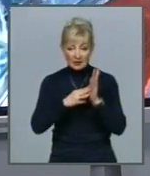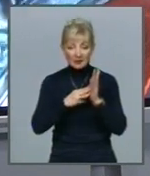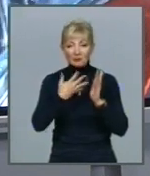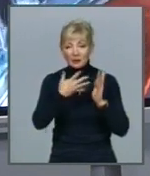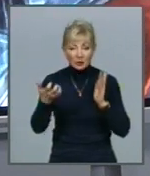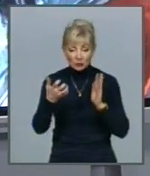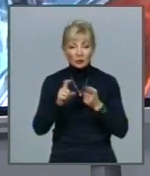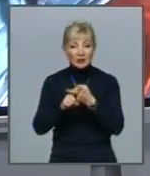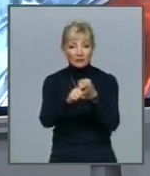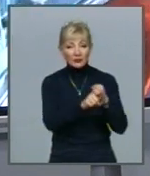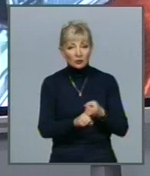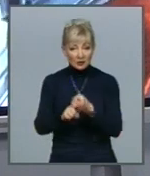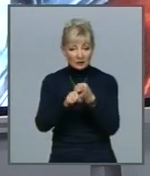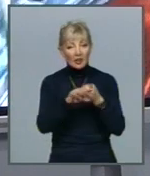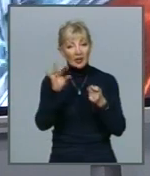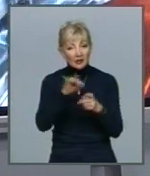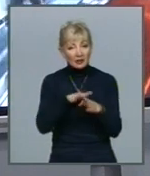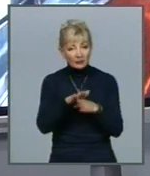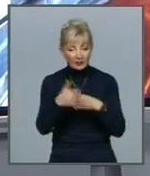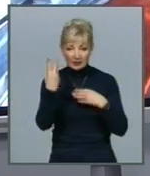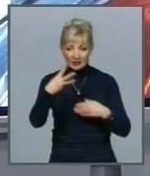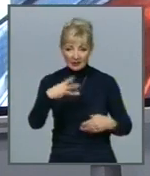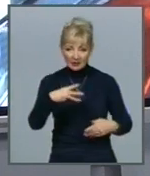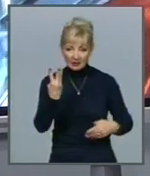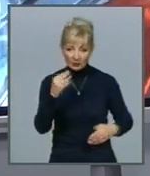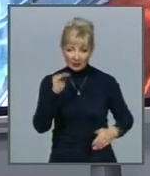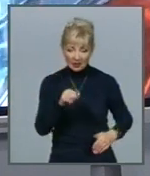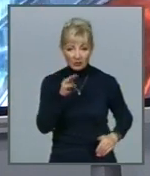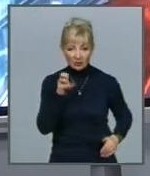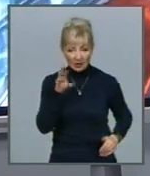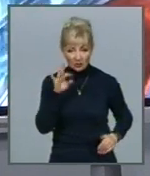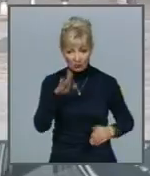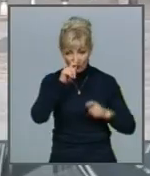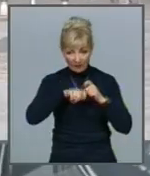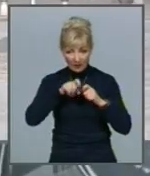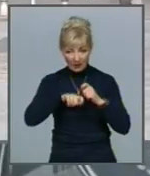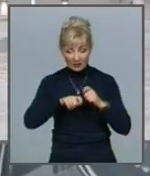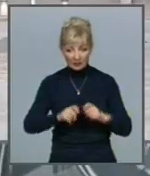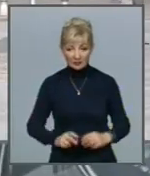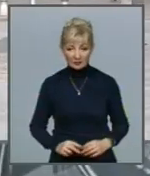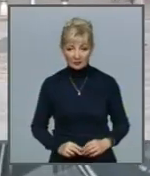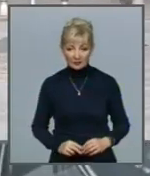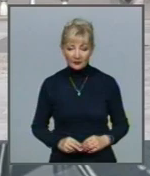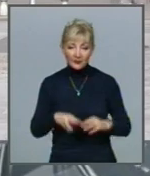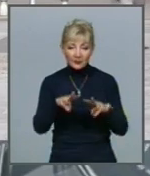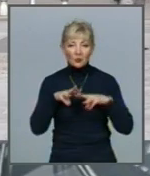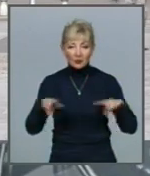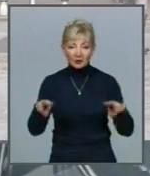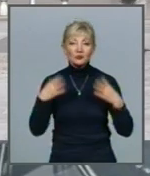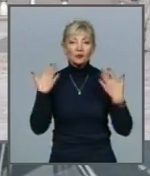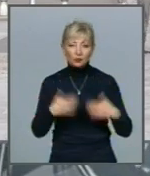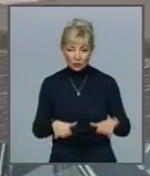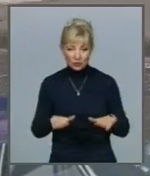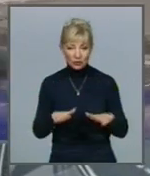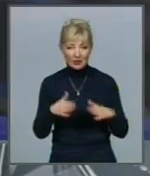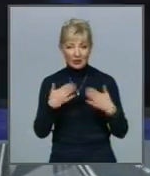інфікованих Щоправда, і зробили лише близько 33 тисяч тестувань Урядовці вже майже визначили